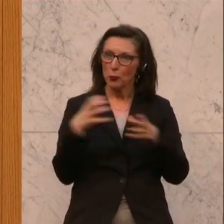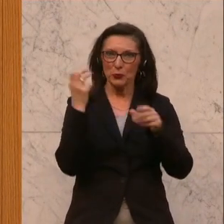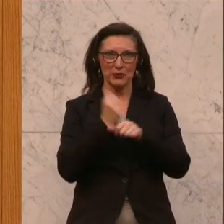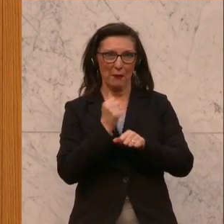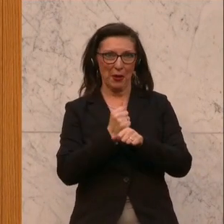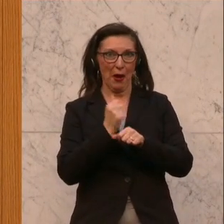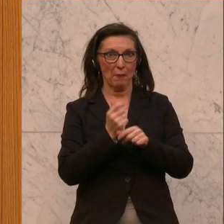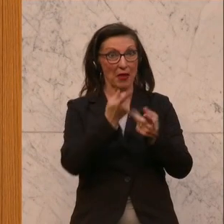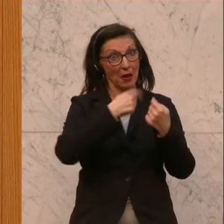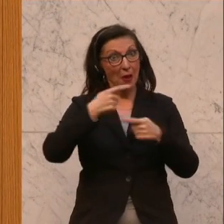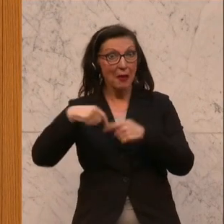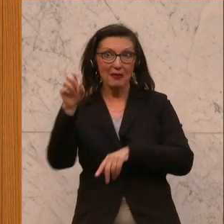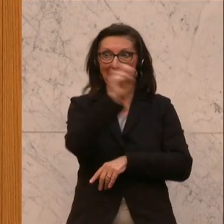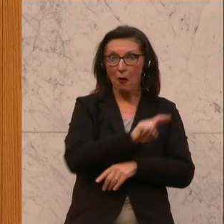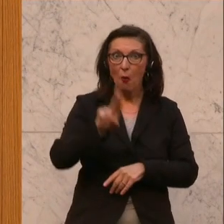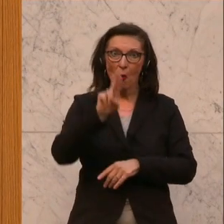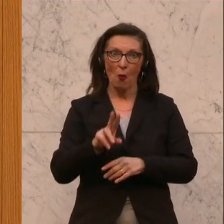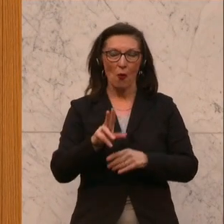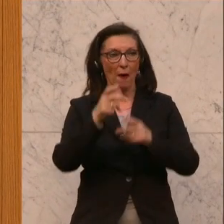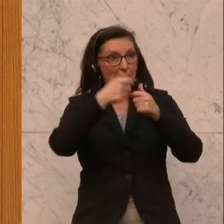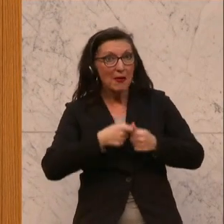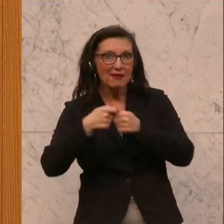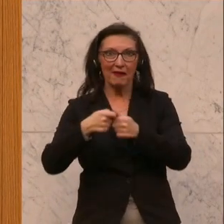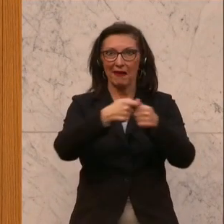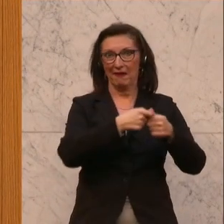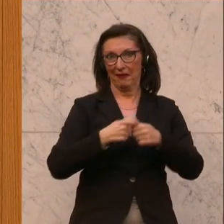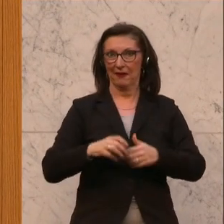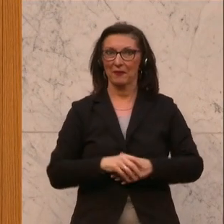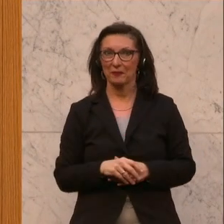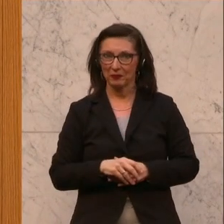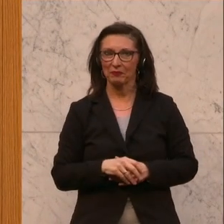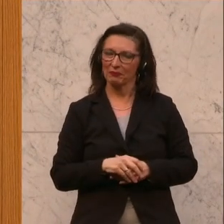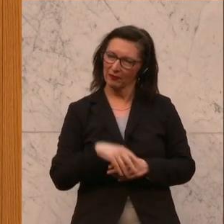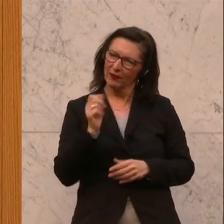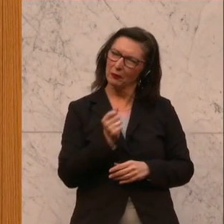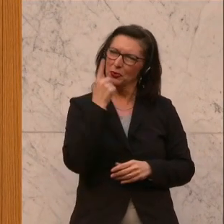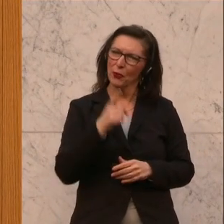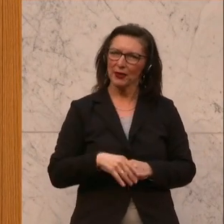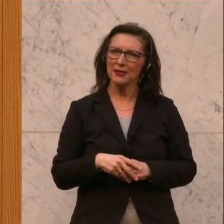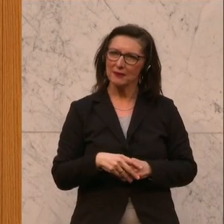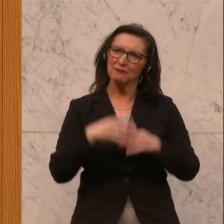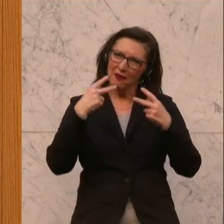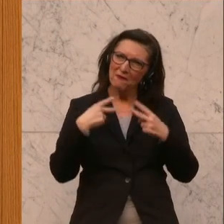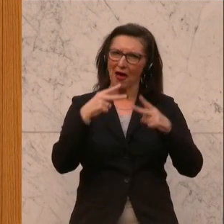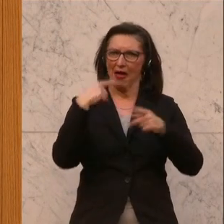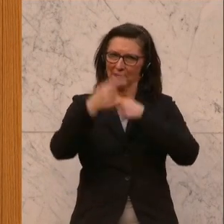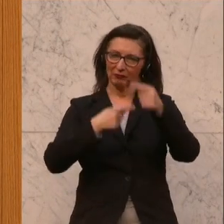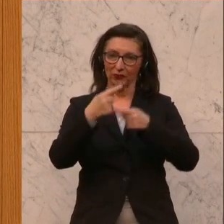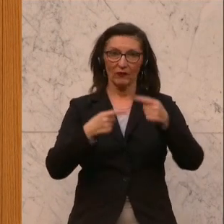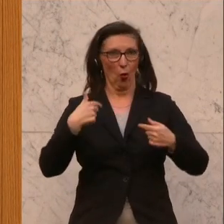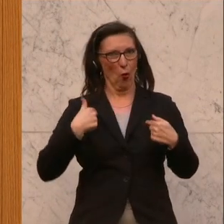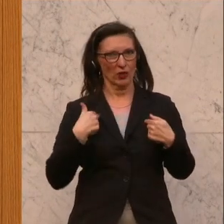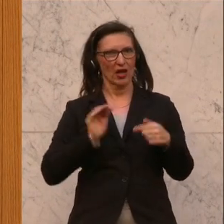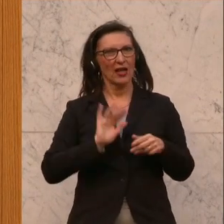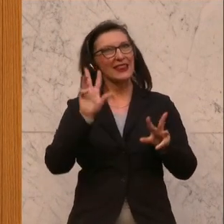mit Ländern und der Europäischen Union und den Mitgliedstaaten im Speziellen hier weiter voranzugehen. Und weil ich das immer mache bei